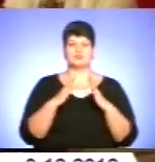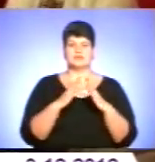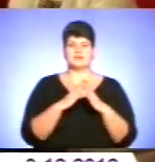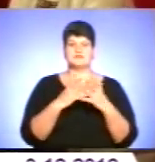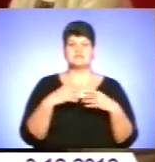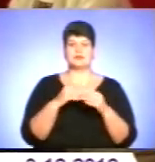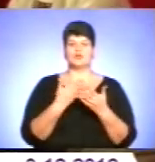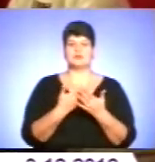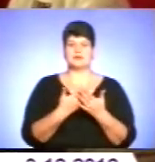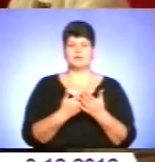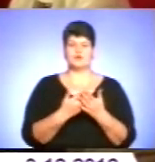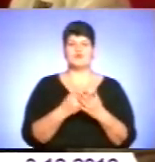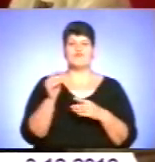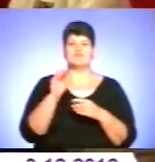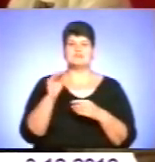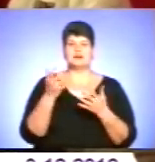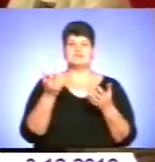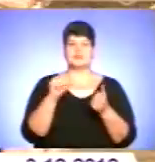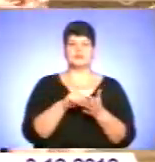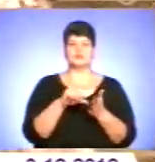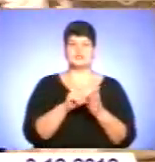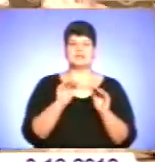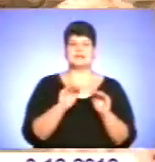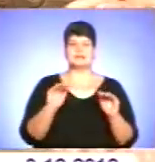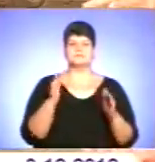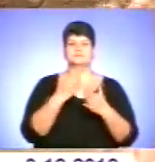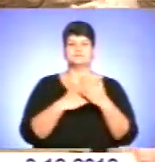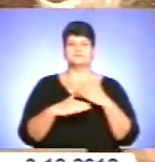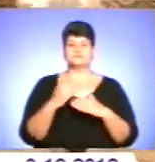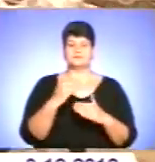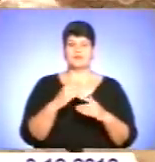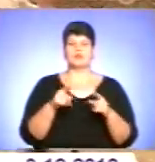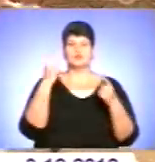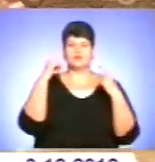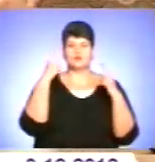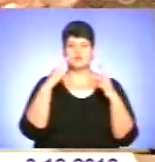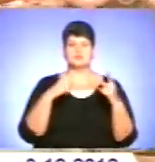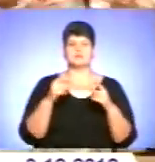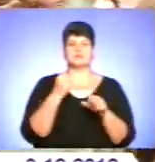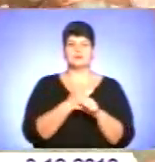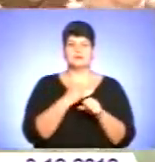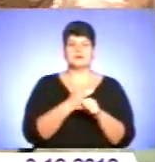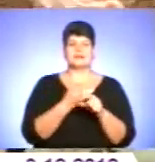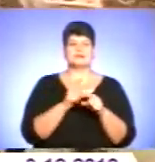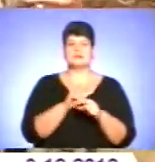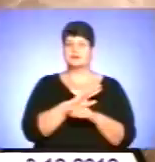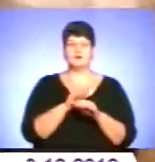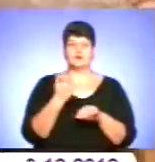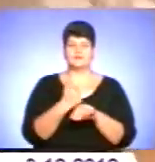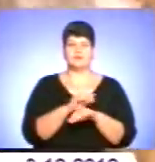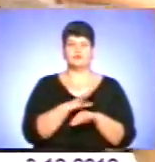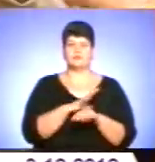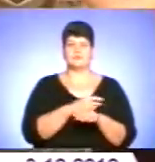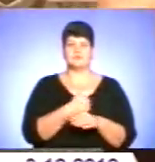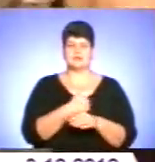сімейного типу. У фестивалі взяли участь діти з обмеженими можливостями. Творчий доробок – це не основне було б бажання. Адже